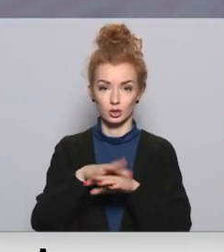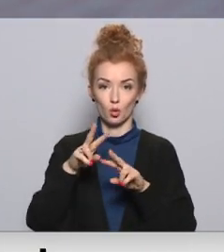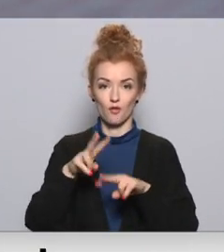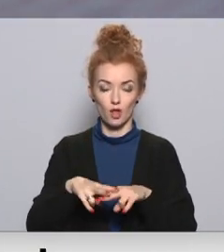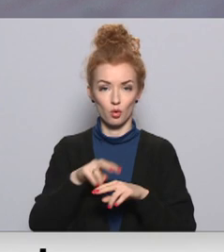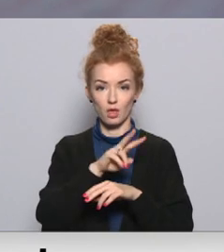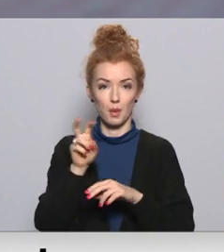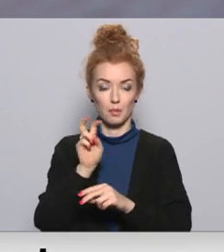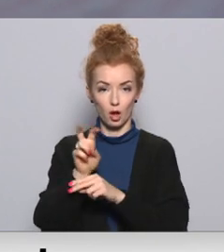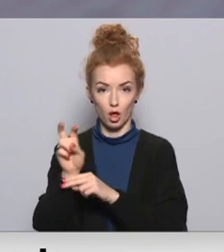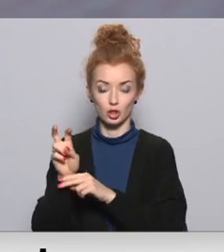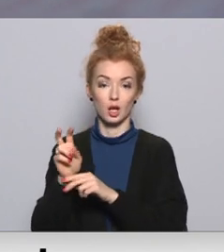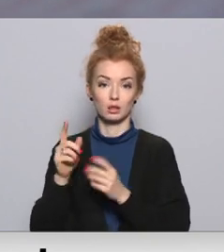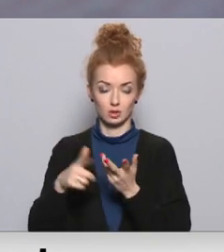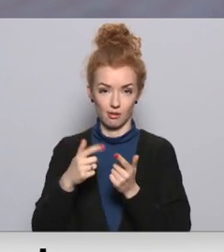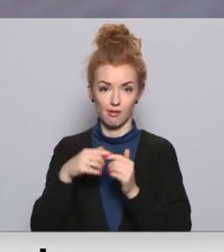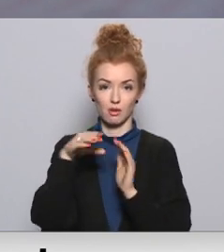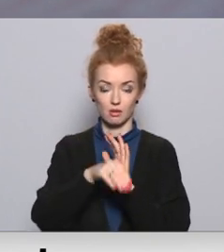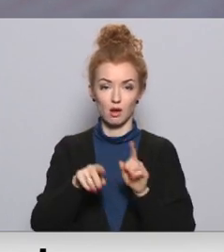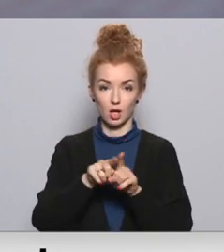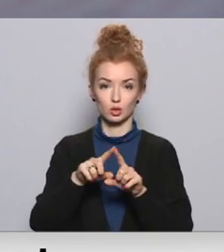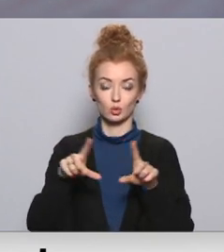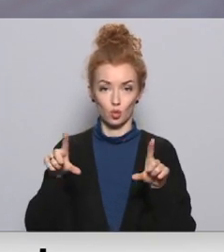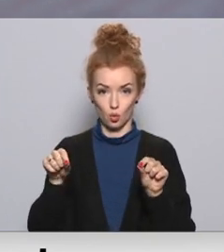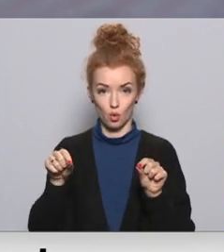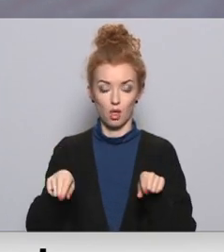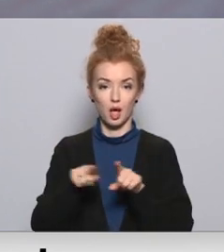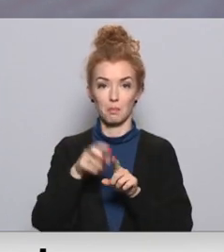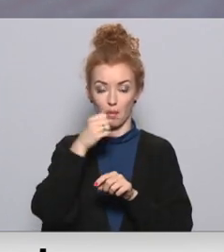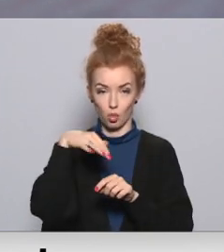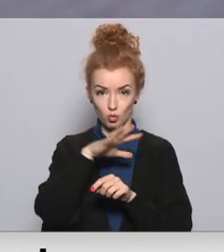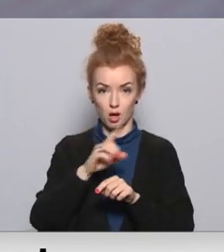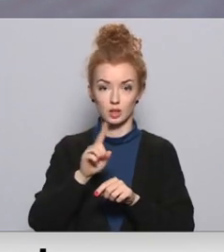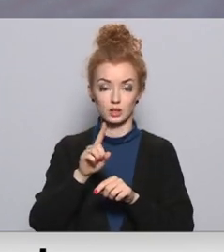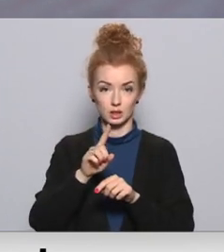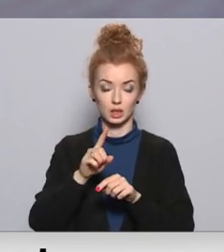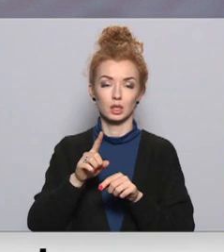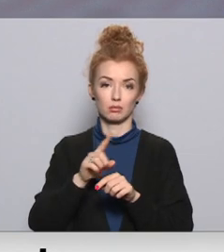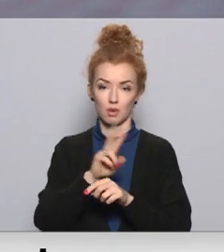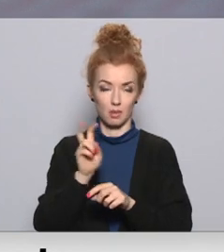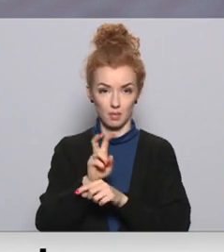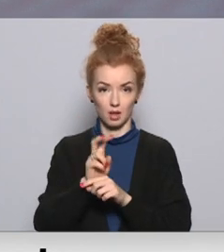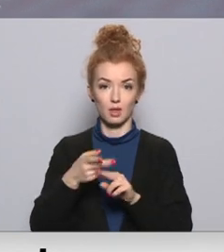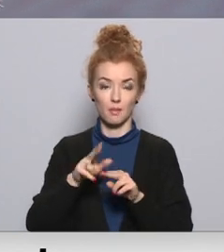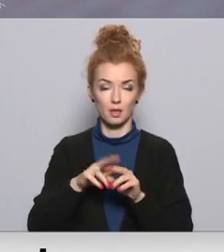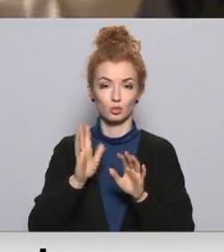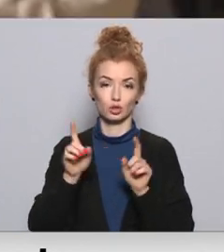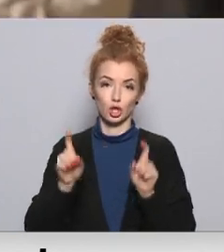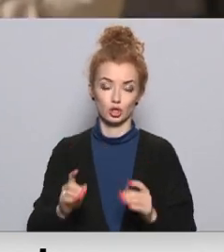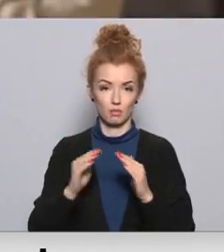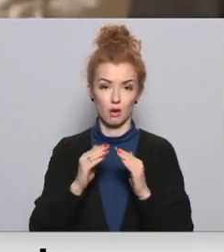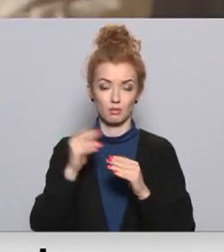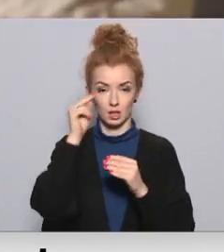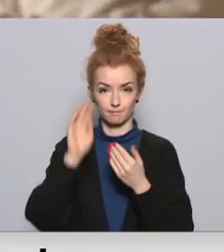neapmeklēšana un skola ir bērnu kolektīvs, arī bērnu dārs ir bērnu kolektīvs, tā tad būs jāmācās attālināt.